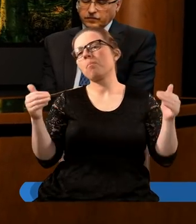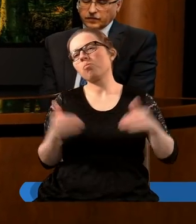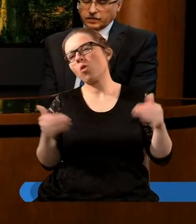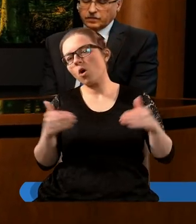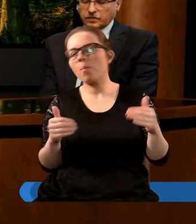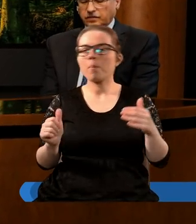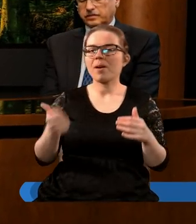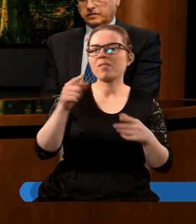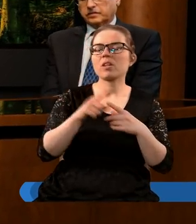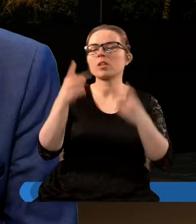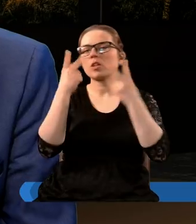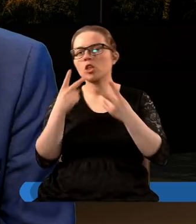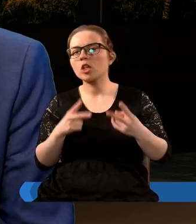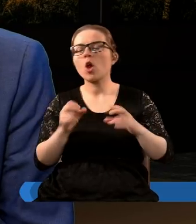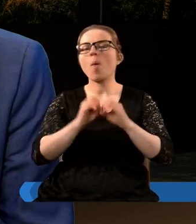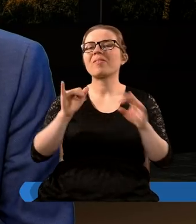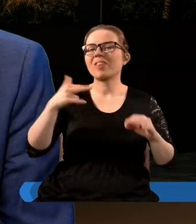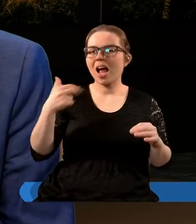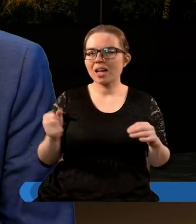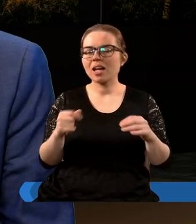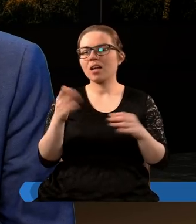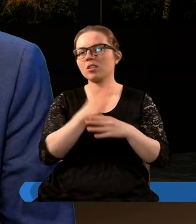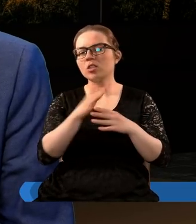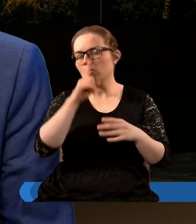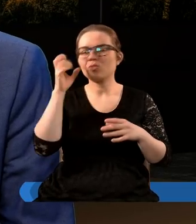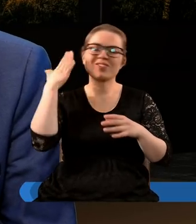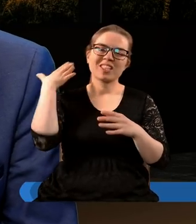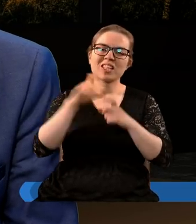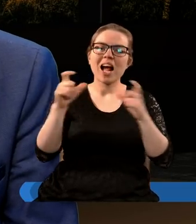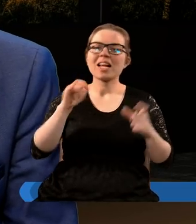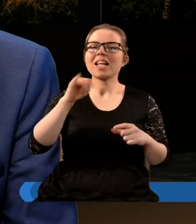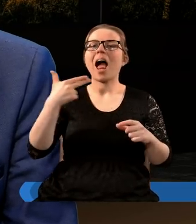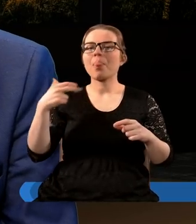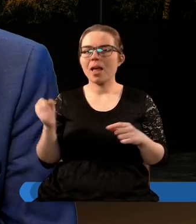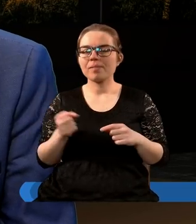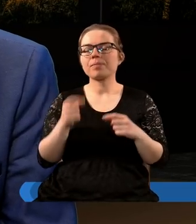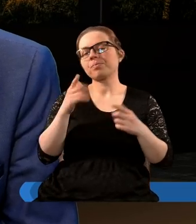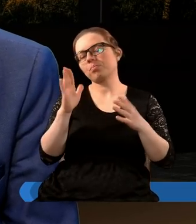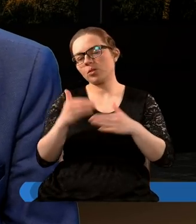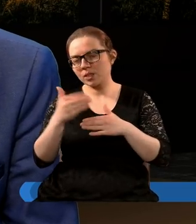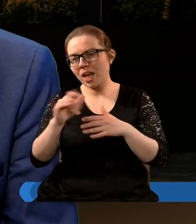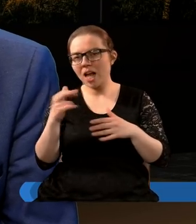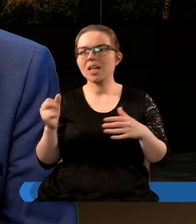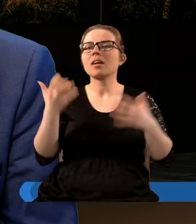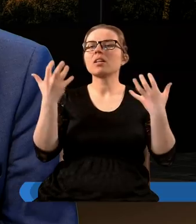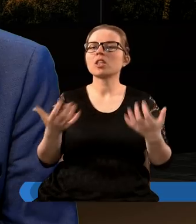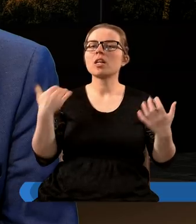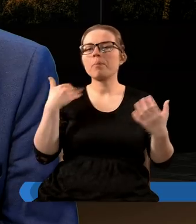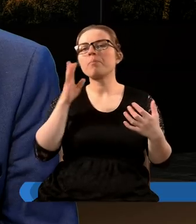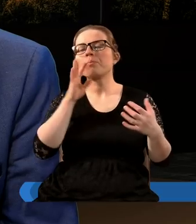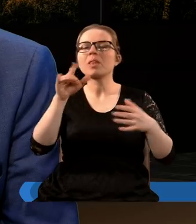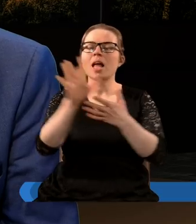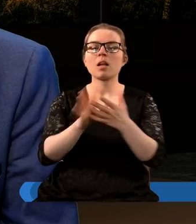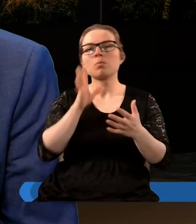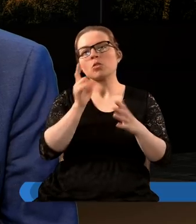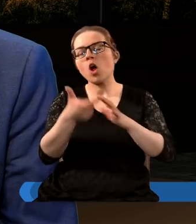może nawet pierwotni czytelnicy księgi Apokalipsy z czasów Janowych i tuż po Janowych być może chcieli widzieć w tych